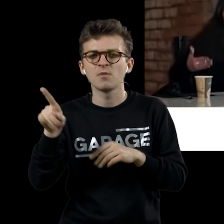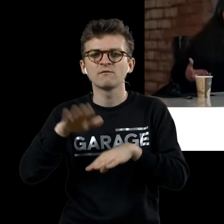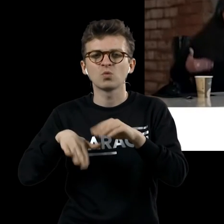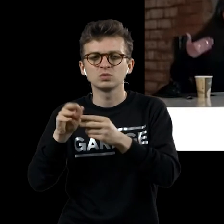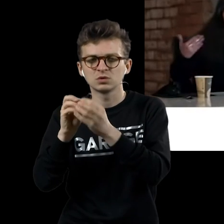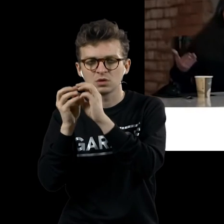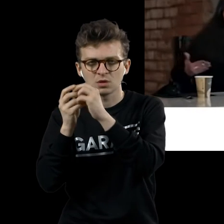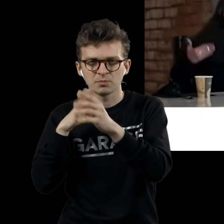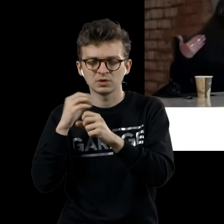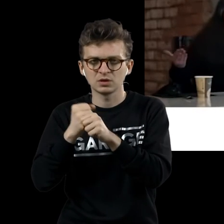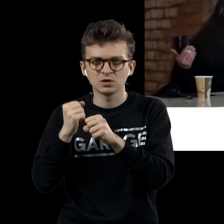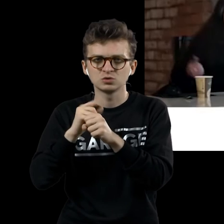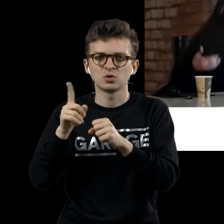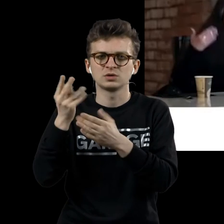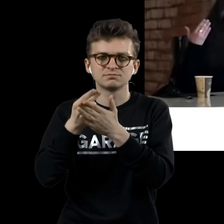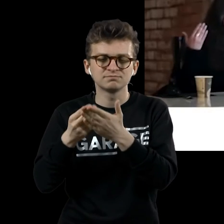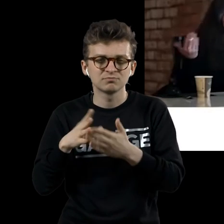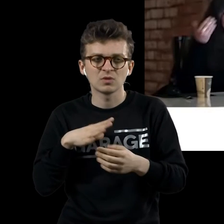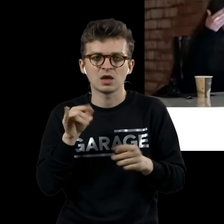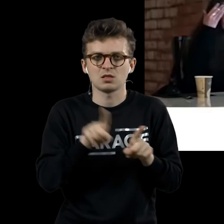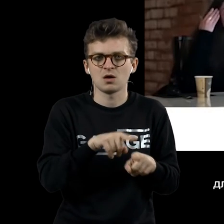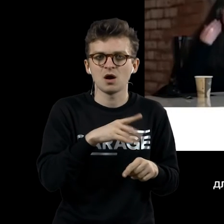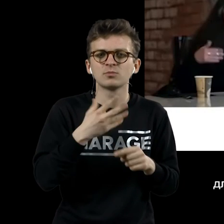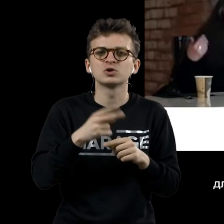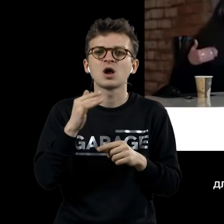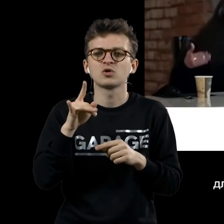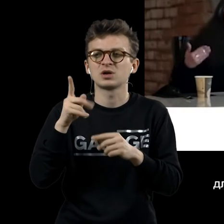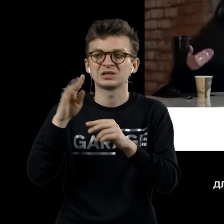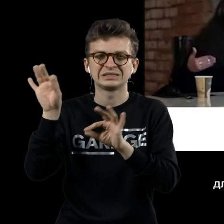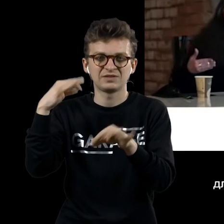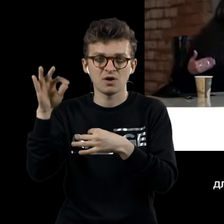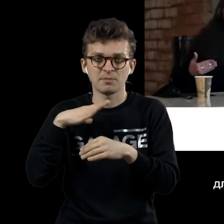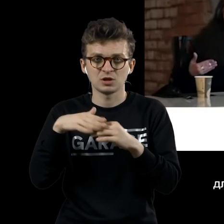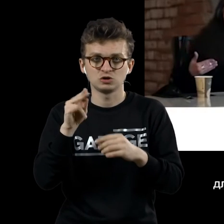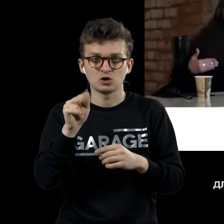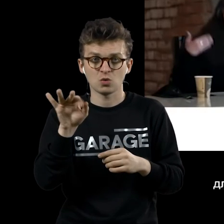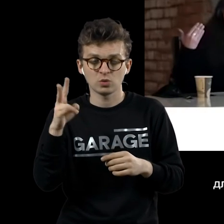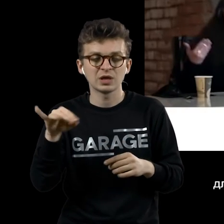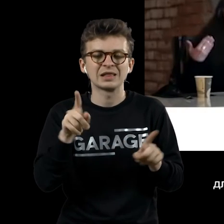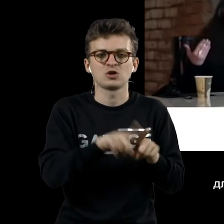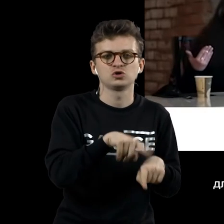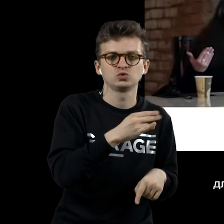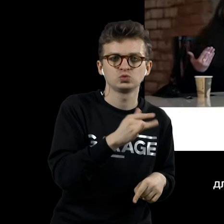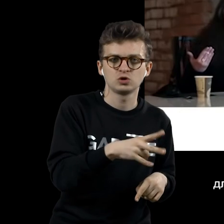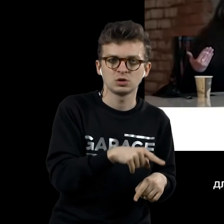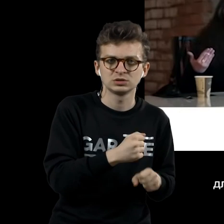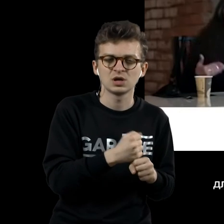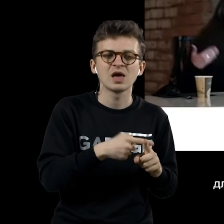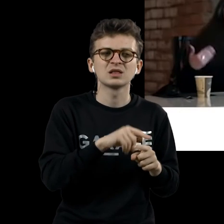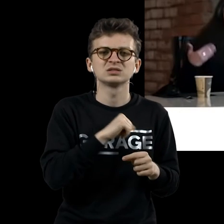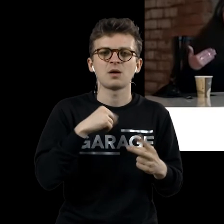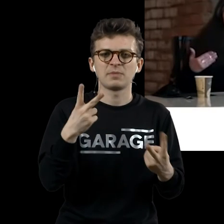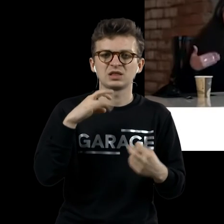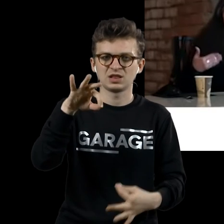Джоконду он вот так как бы поиздевался над ней. него на самом деле была фигура самоидентификации.